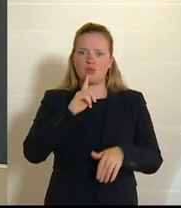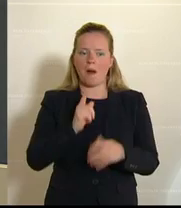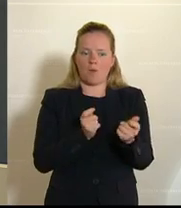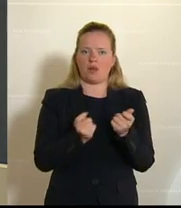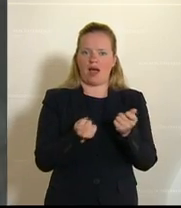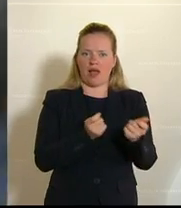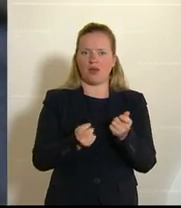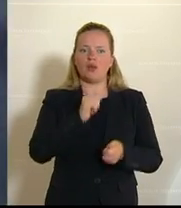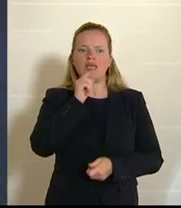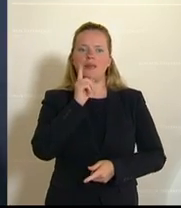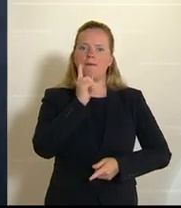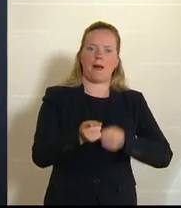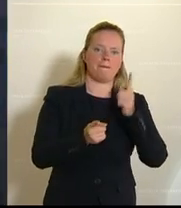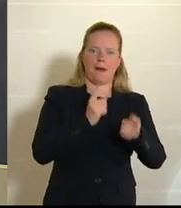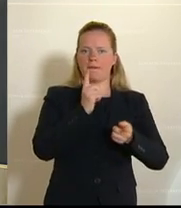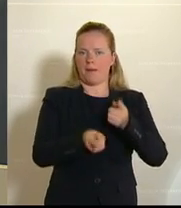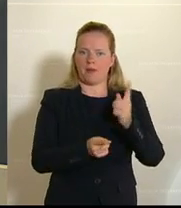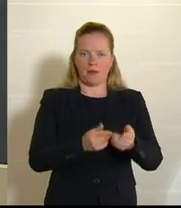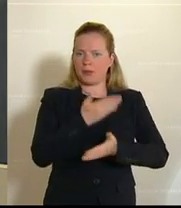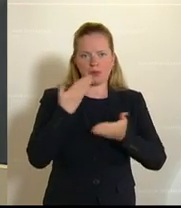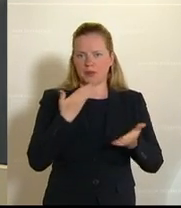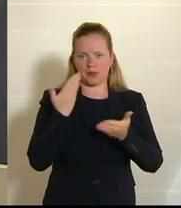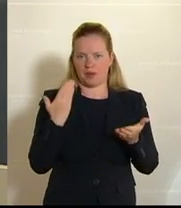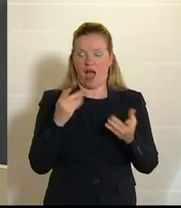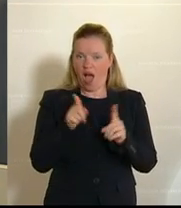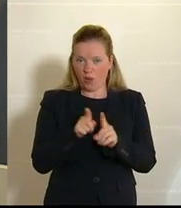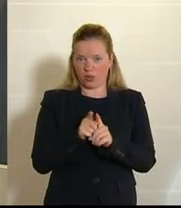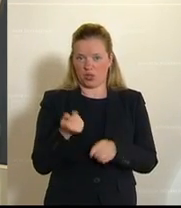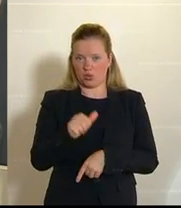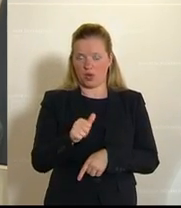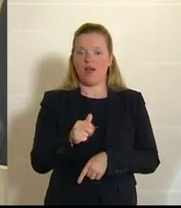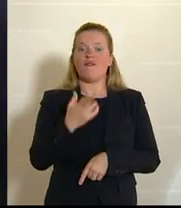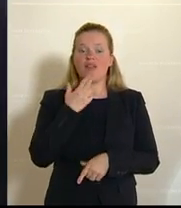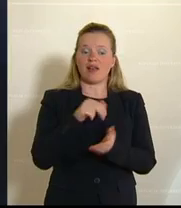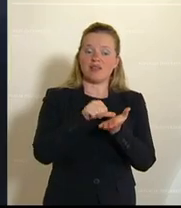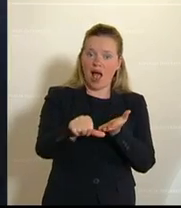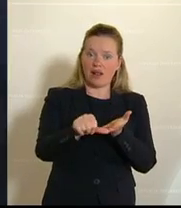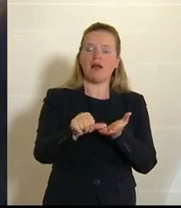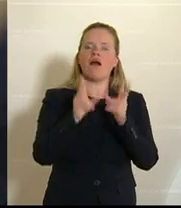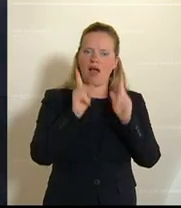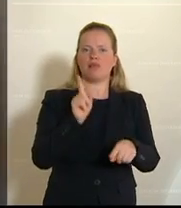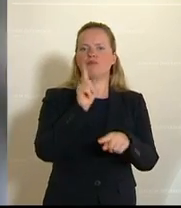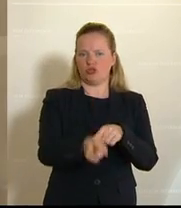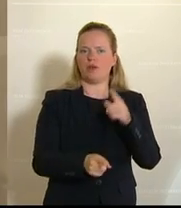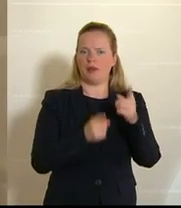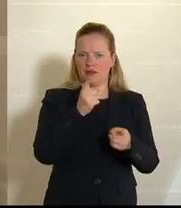spring, hüpf und mach. Auch das gehört dazu. Weil wer zahlt, schafft an. Das wissen wir alle miteinander.